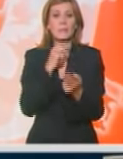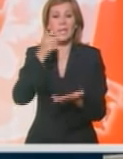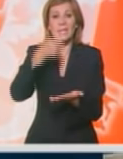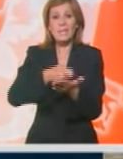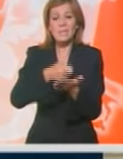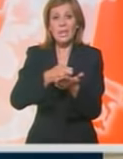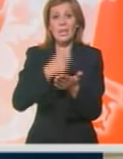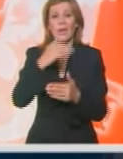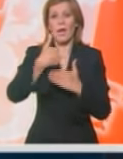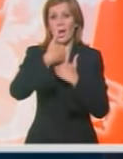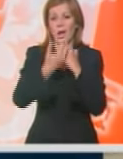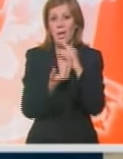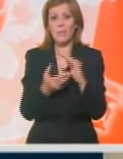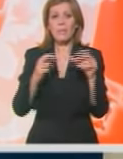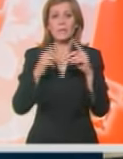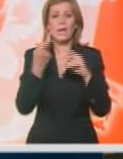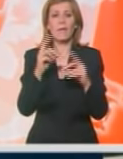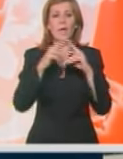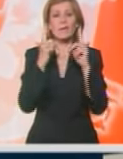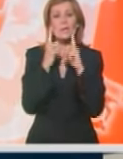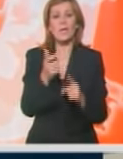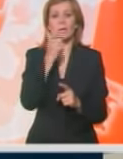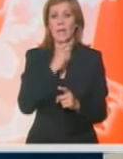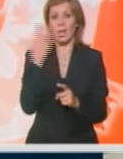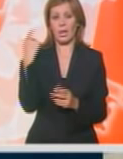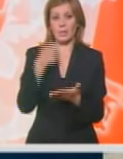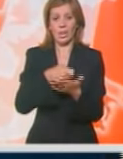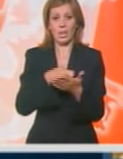najprodavanijeg hleba Sava bila zadržana na starom nivou.